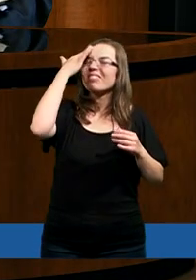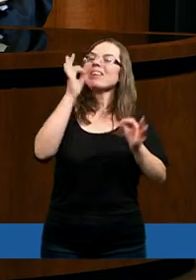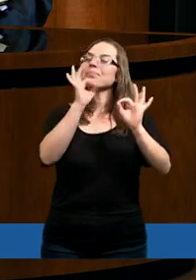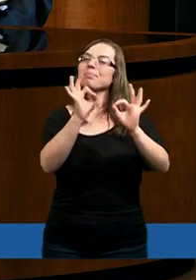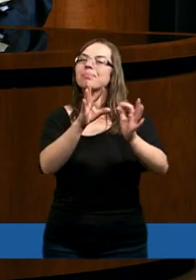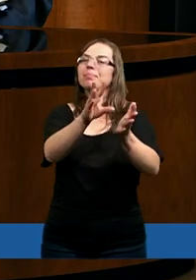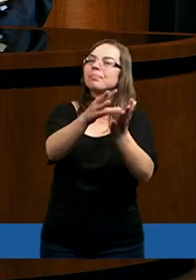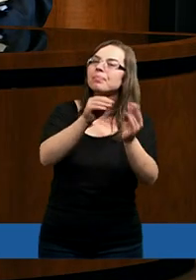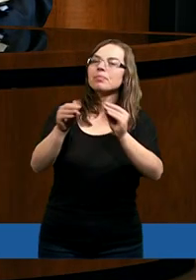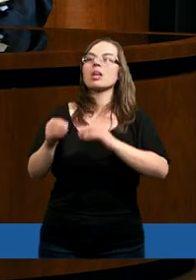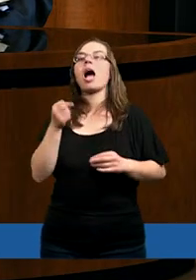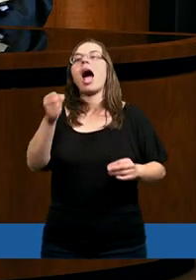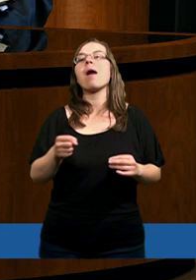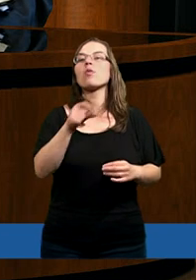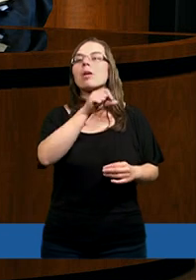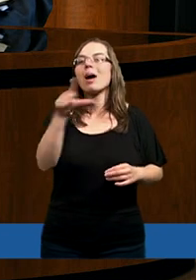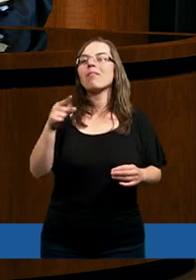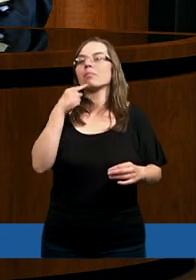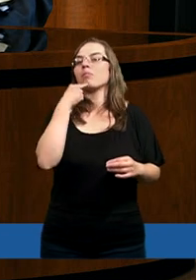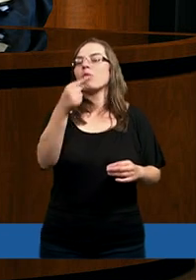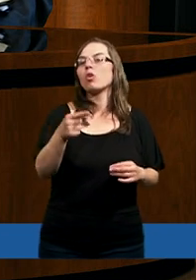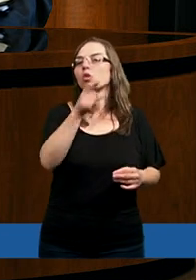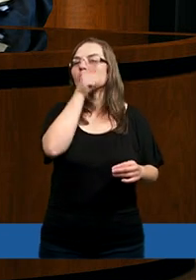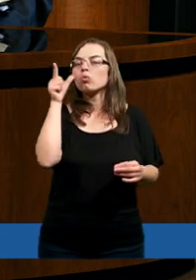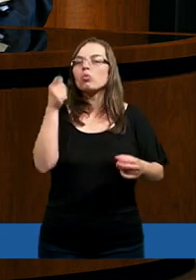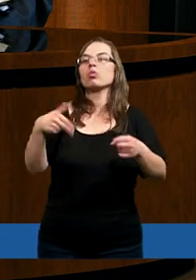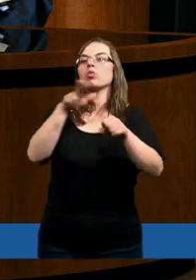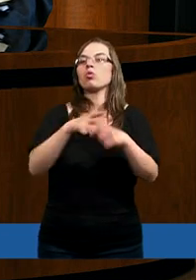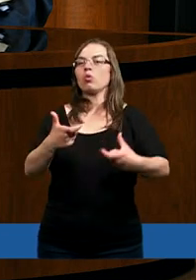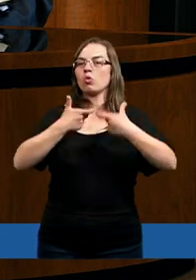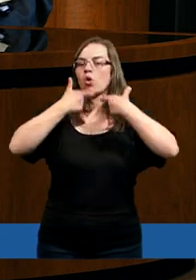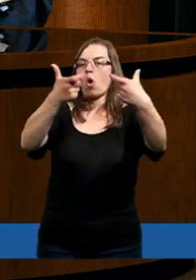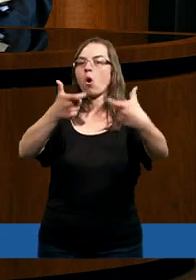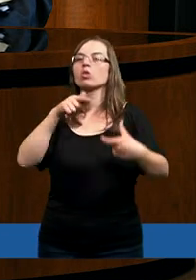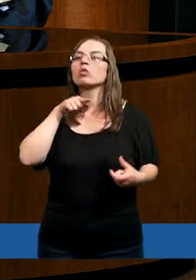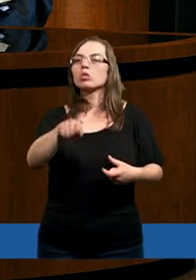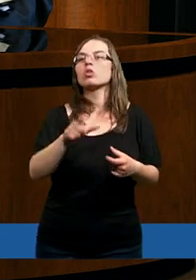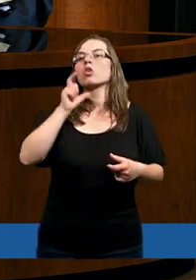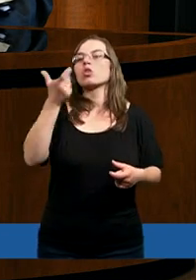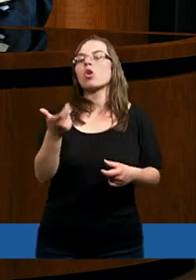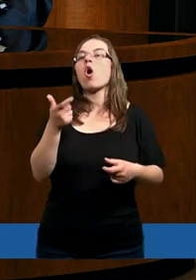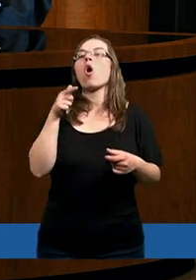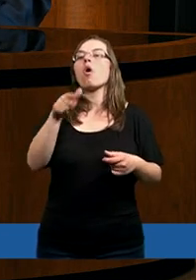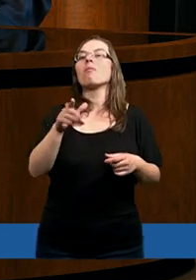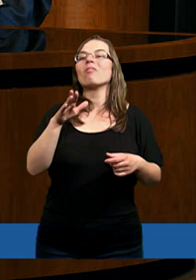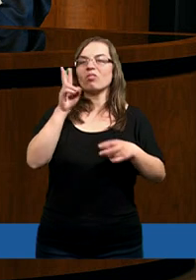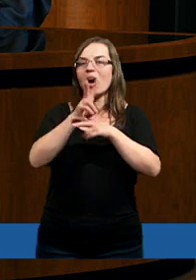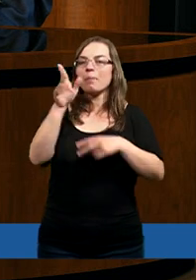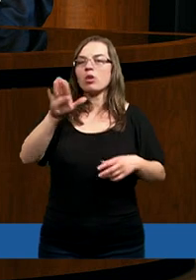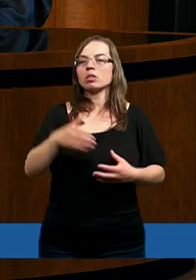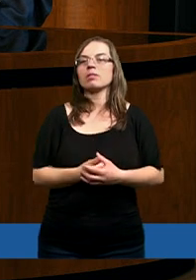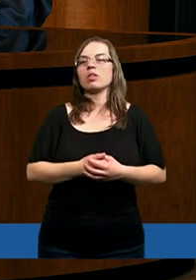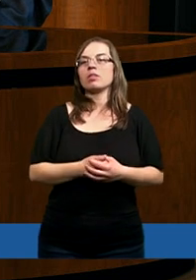I jest prawda. Zobacz, apostoł Paweł powiedział o ludziach, którzy głoszą to, co uchołe chce.